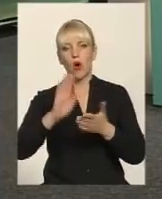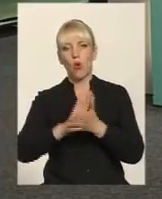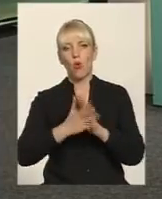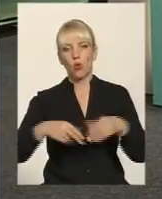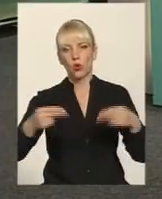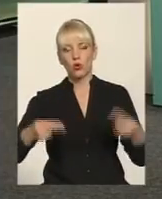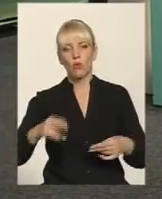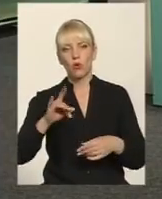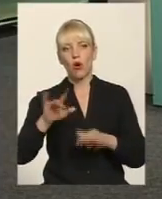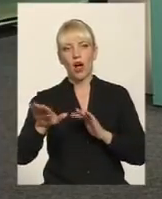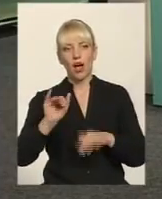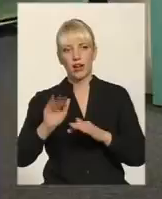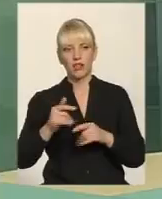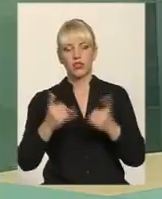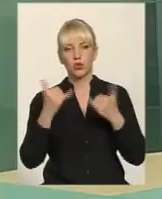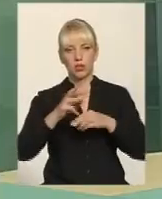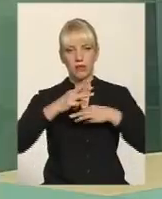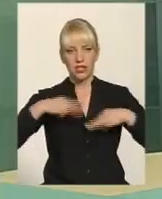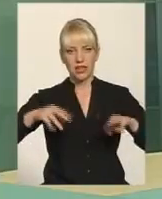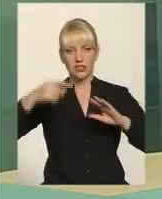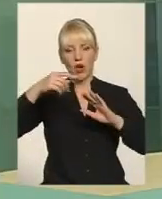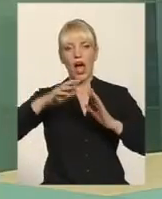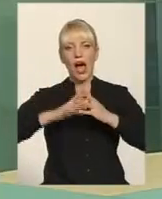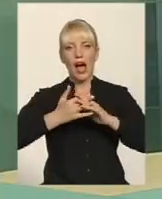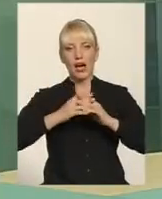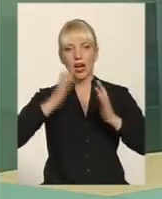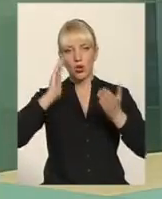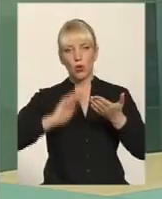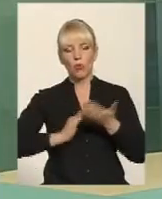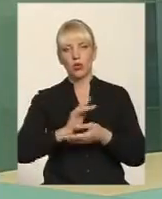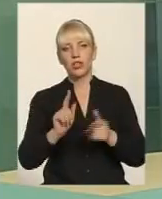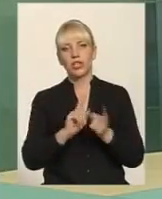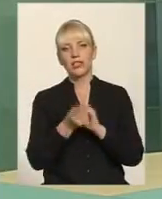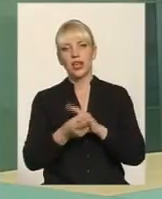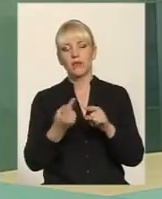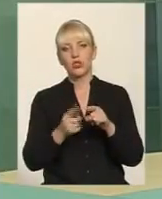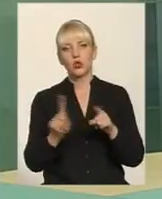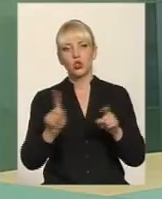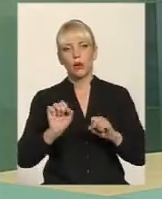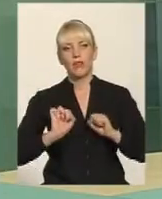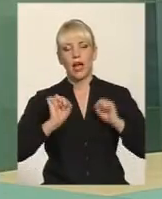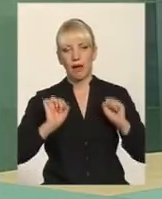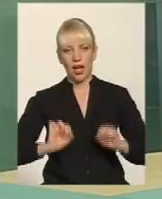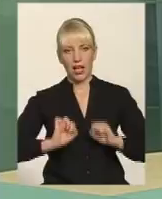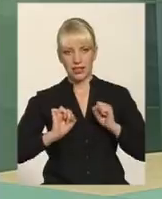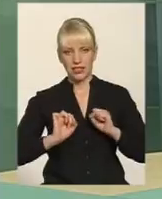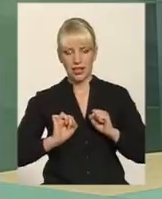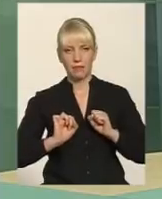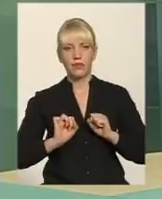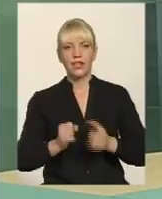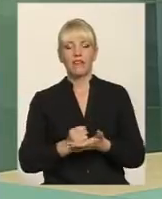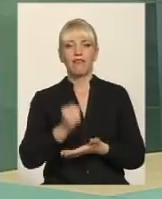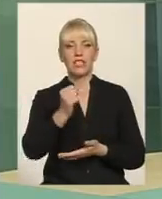регулювання. Сьогодні Міністерство аграрної політики, замість того, щоб продавати, намагатися, значить, виставити на